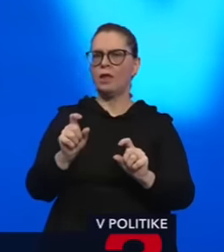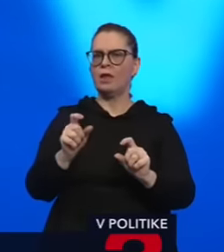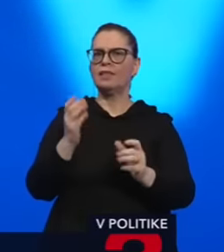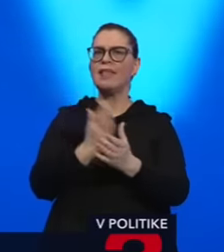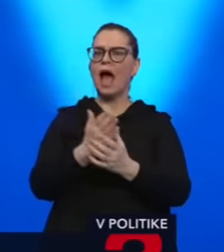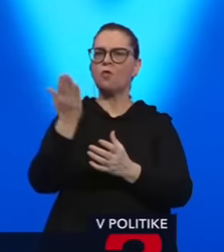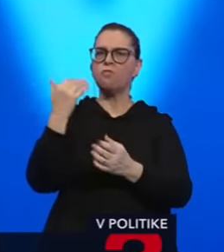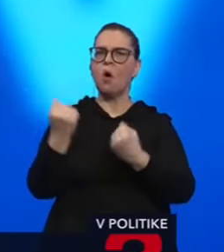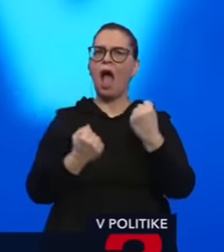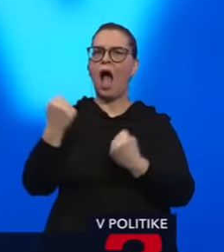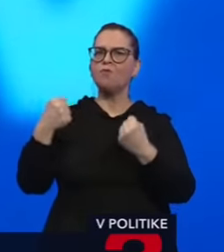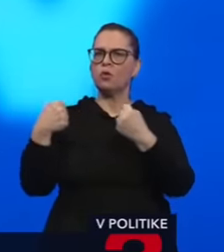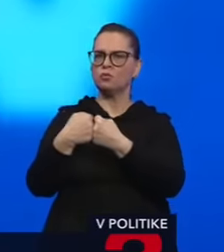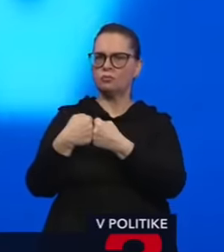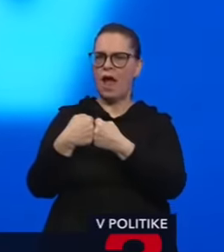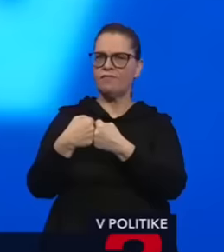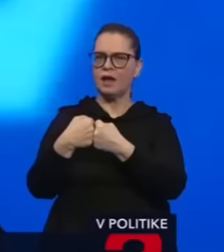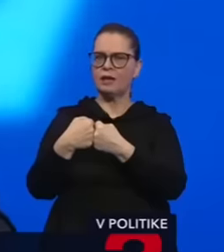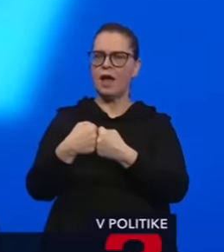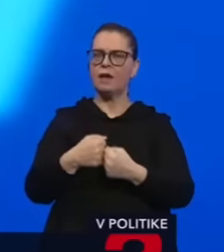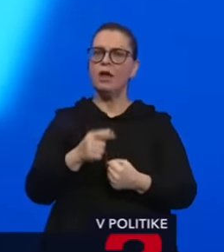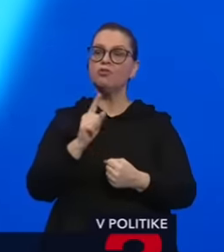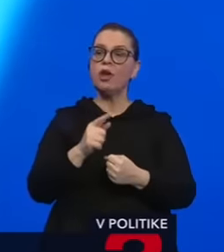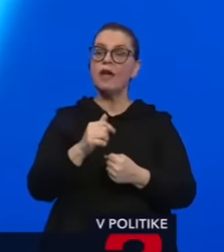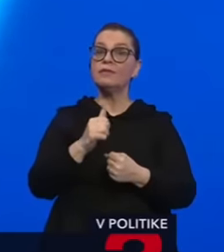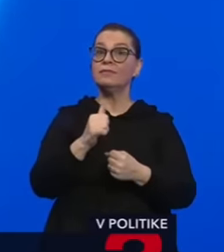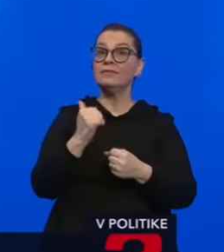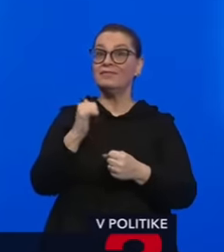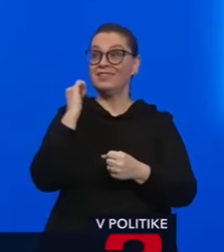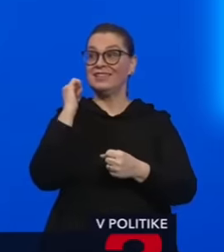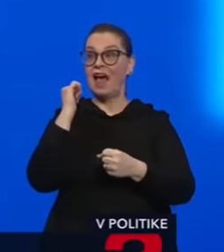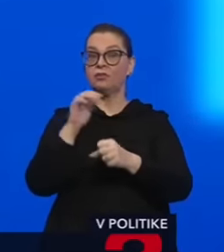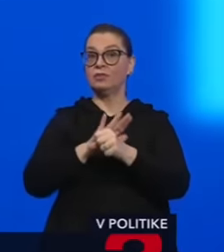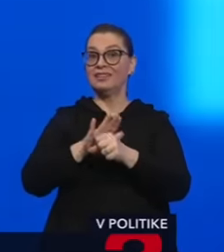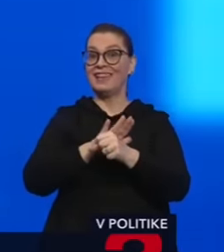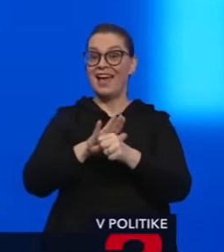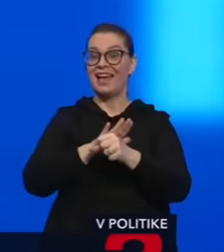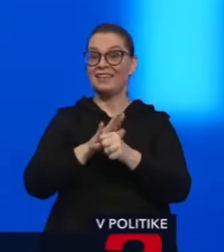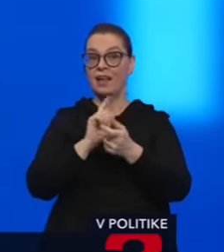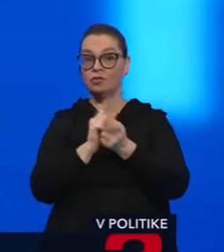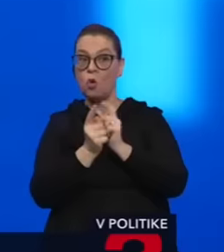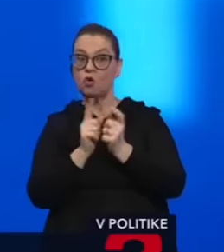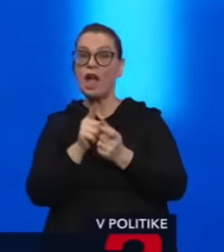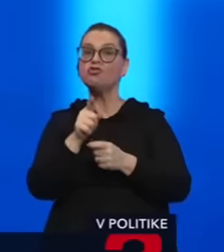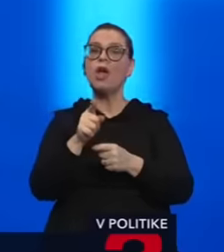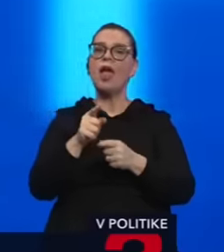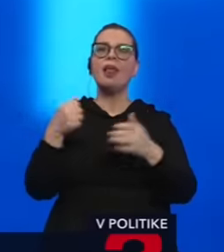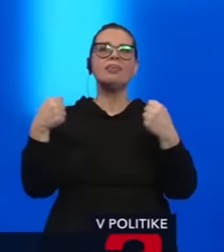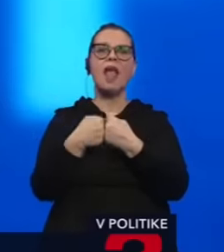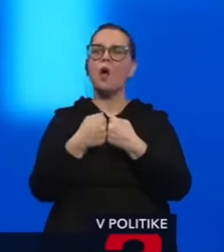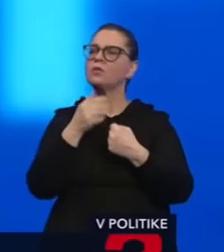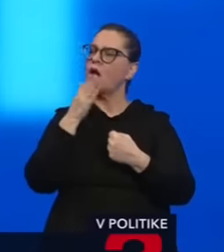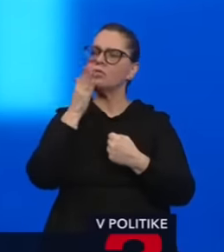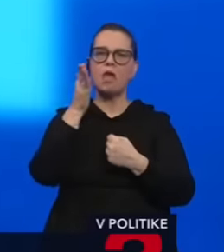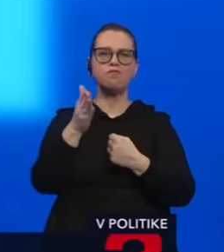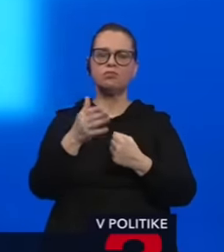že malo dôjsť ako keby v zákulisi k nejakým dohodám, že tá nehoda sa nebude vyťahovať